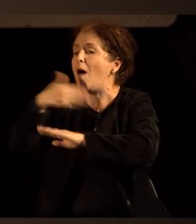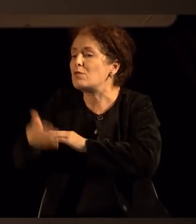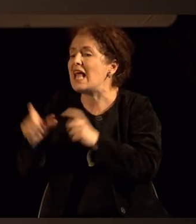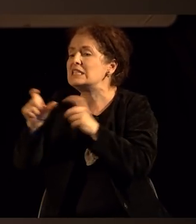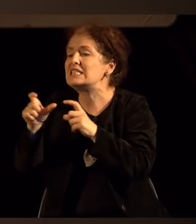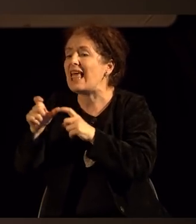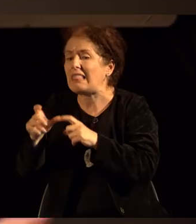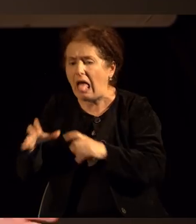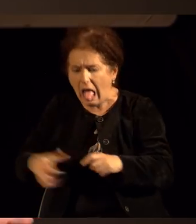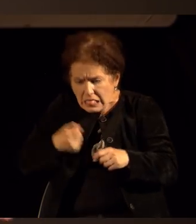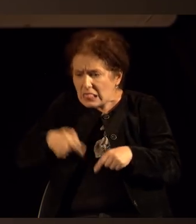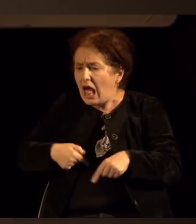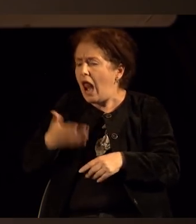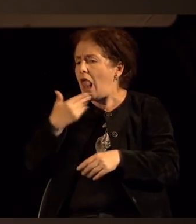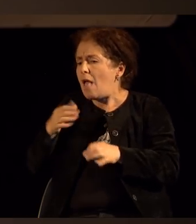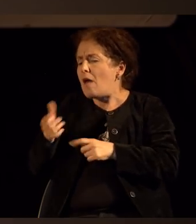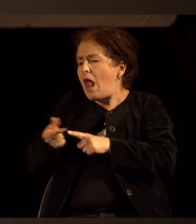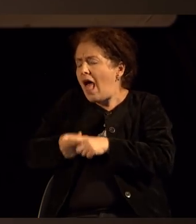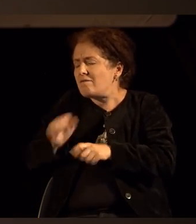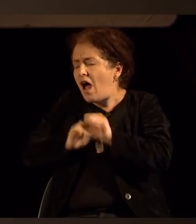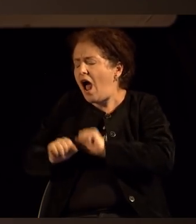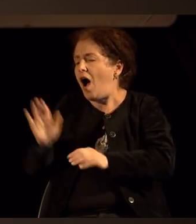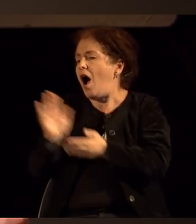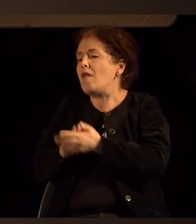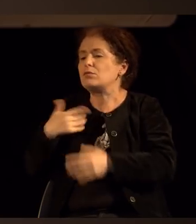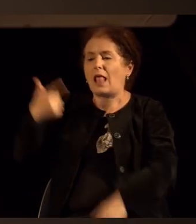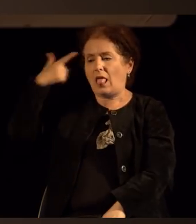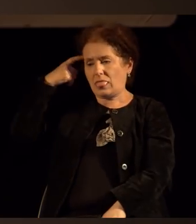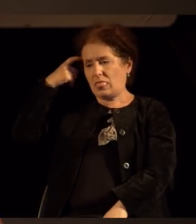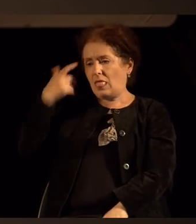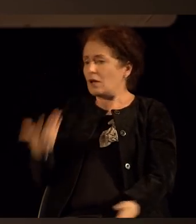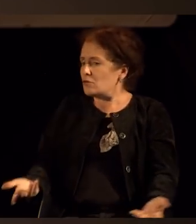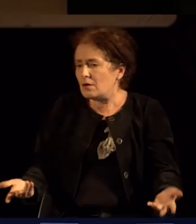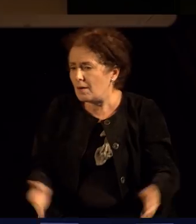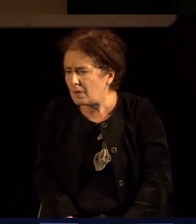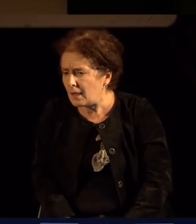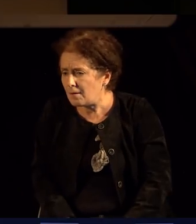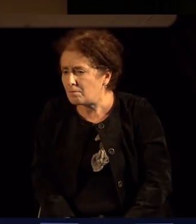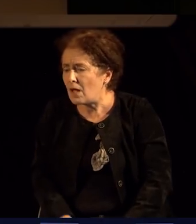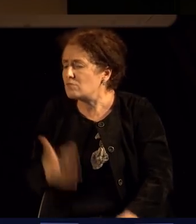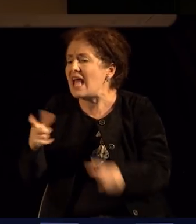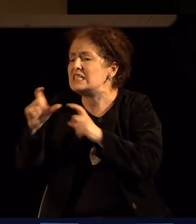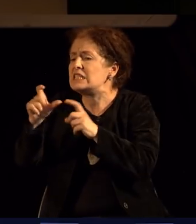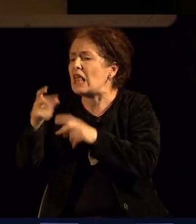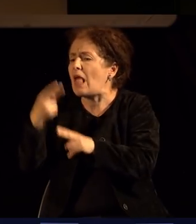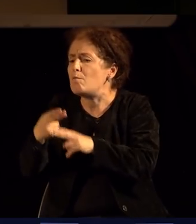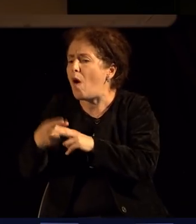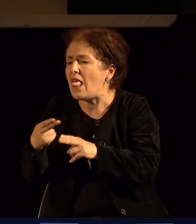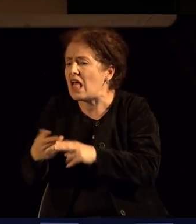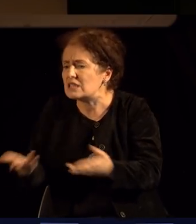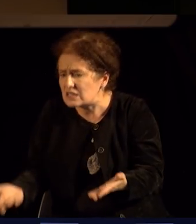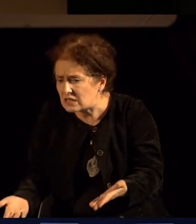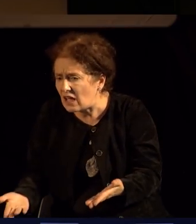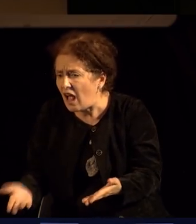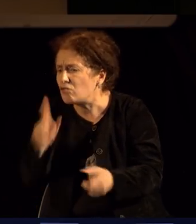си се страдате и вопшто може ќе се самоубијат, бидеќи јеше животот, не ви